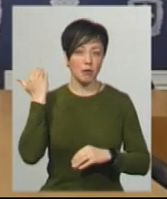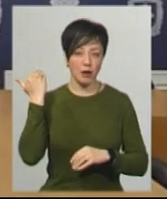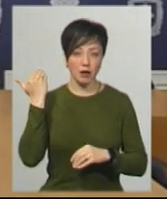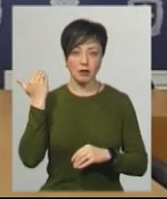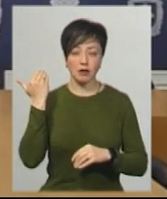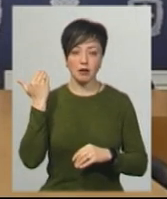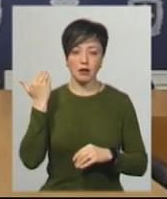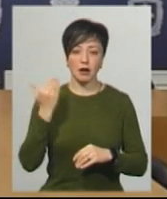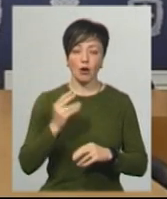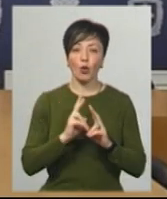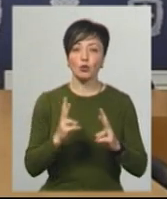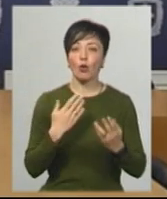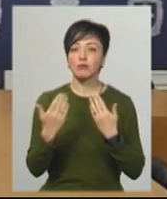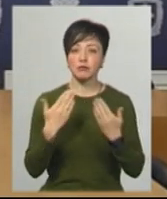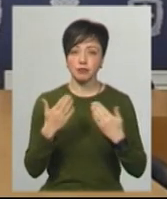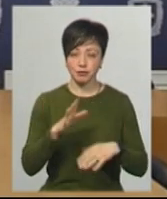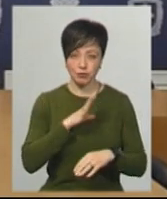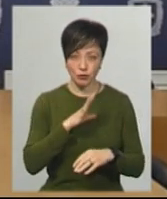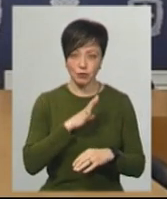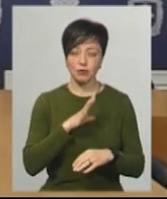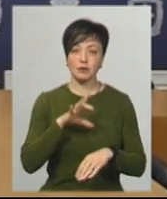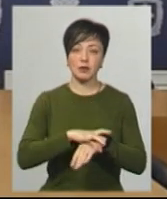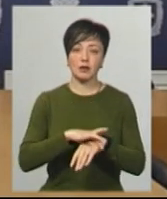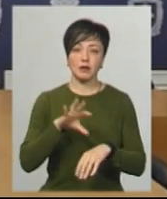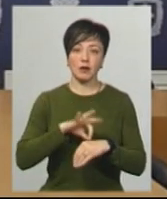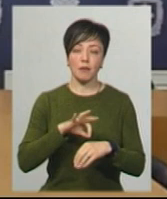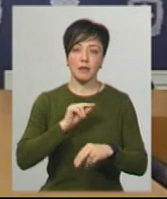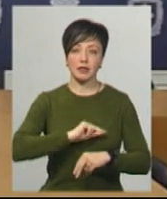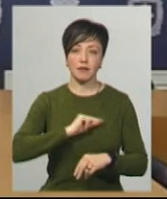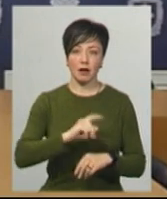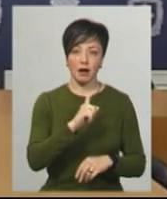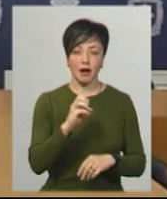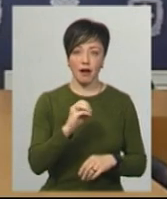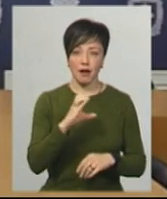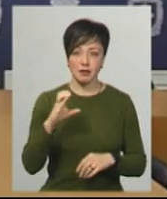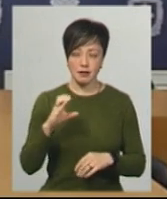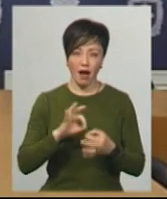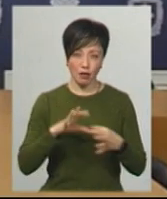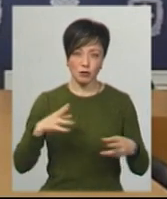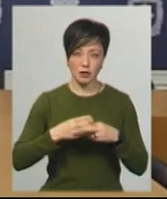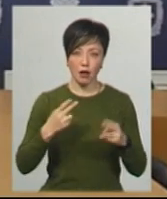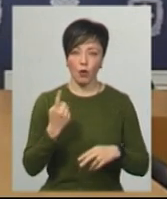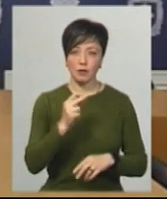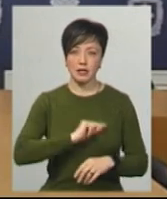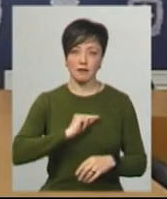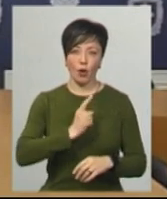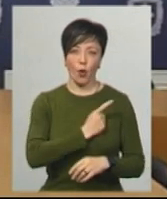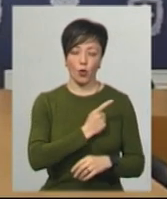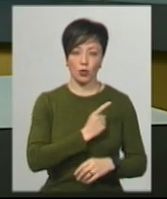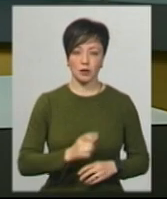контактні особи, а також працівник ХС і один працівник охорони ХС.